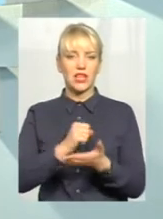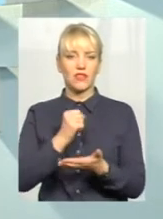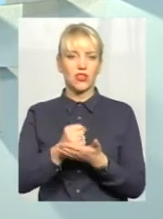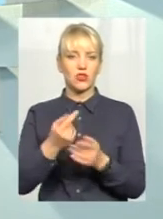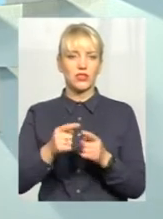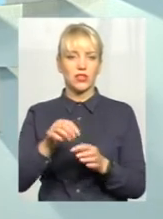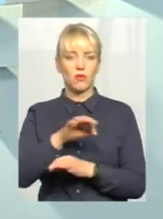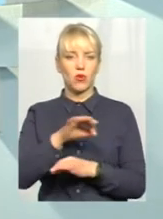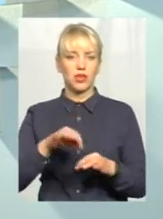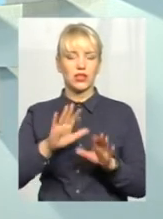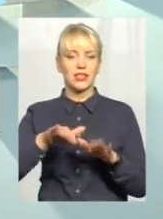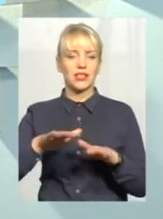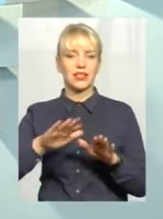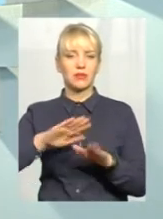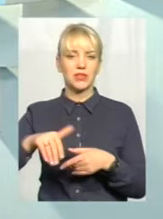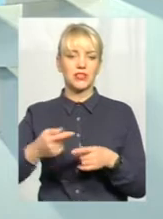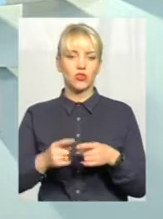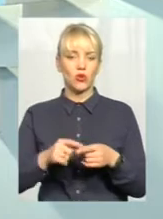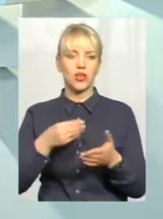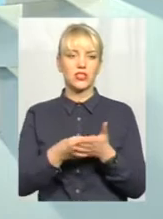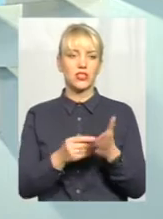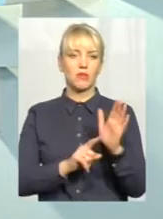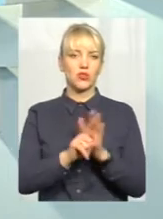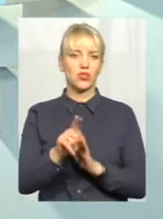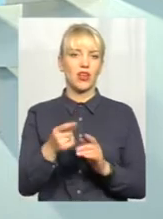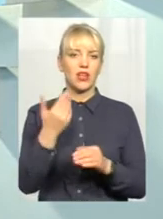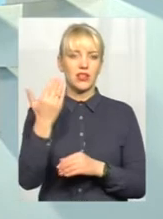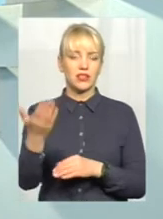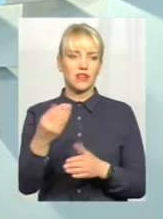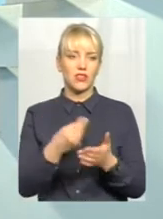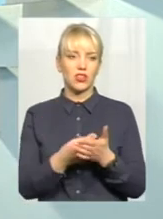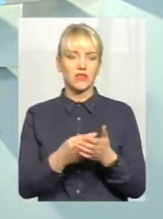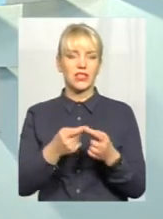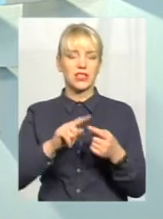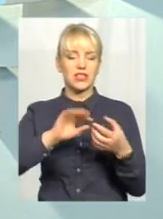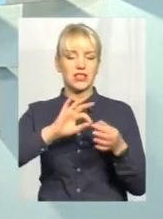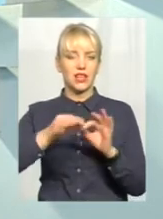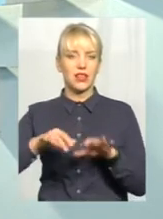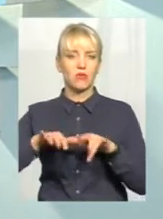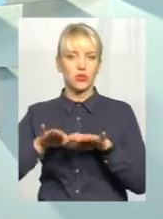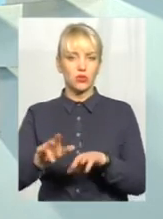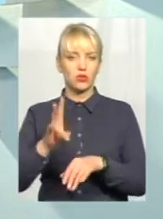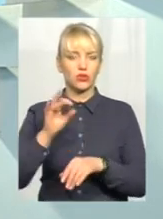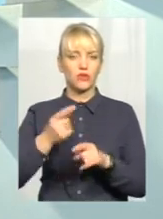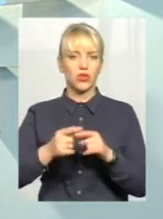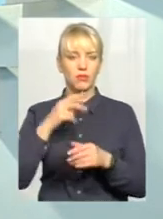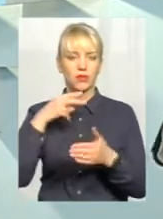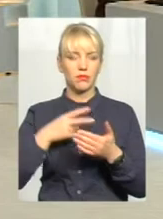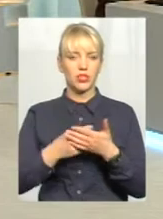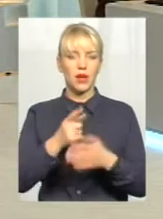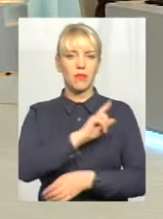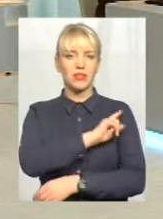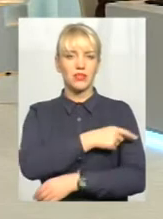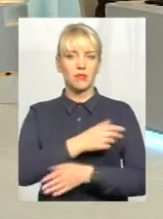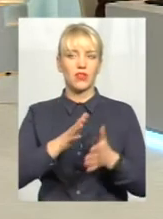проєкти і тільки після цього казначейство їх починає фінансувати. Певною мірою складна процедура, але вона передбачає максимально